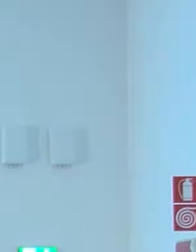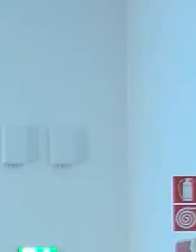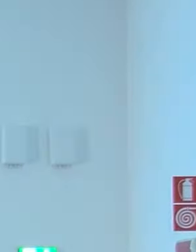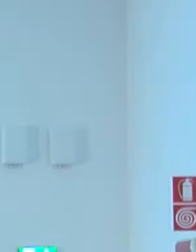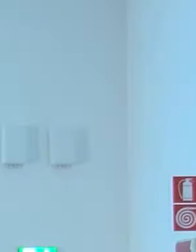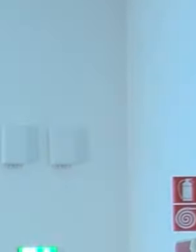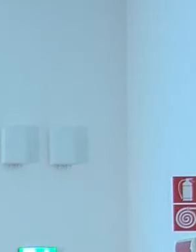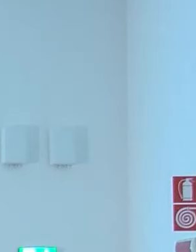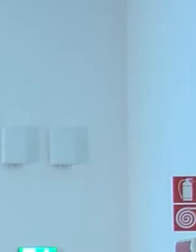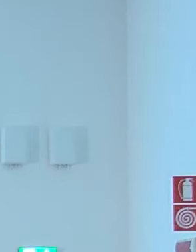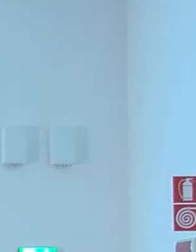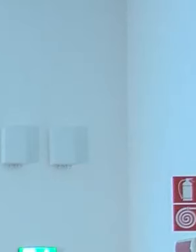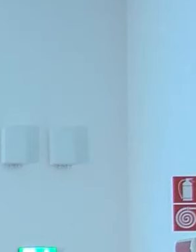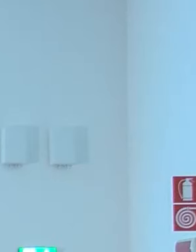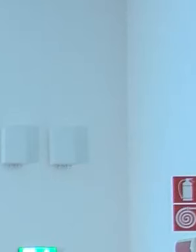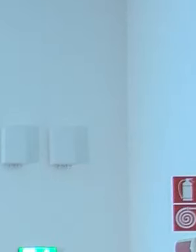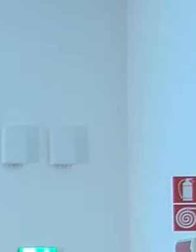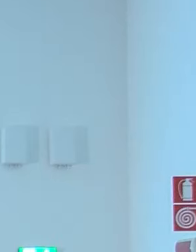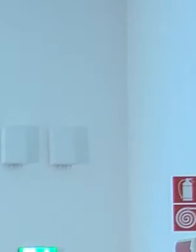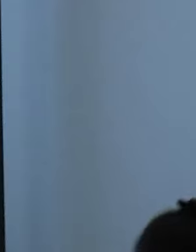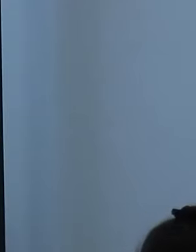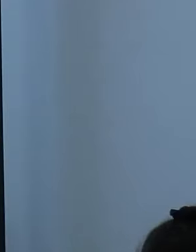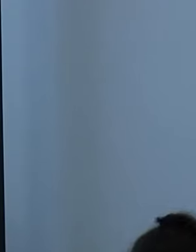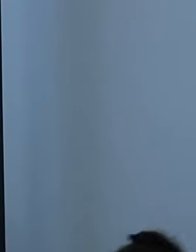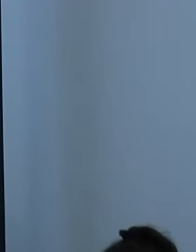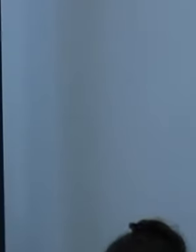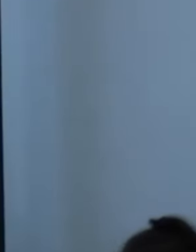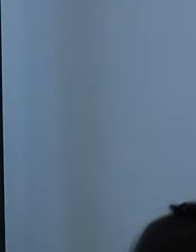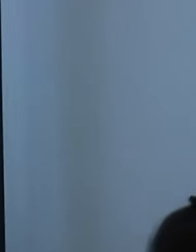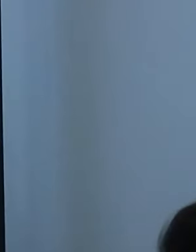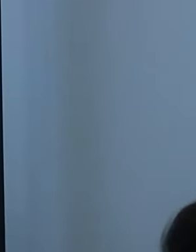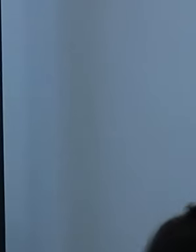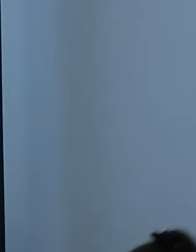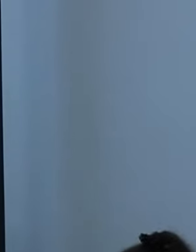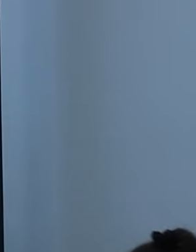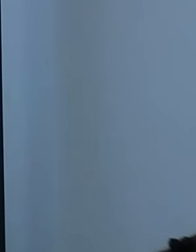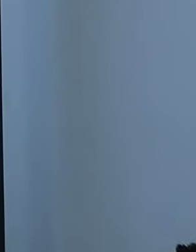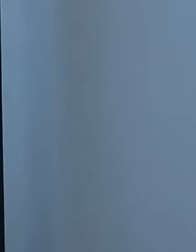per me scegliere è diciamola poi